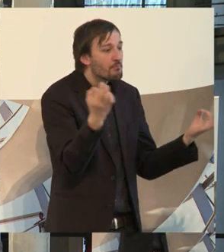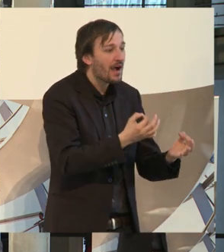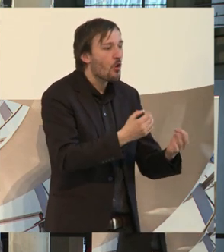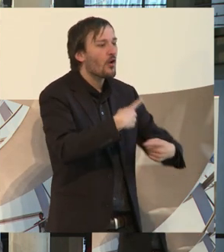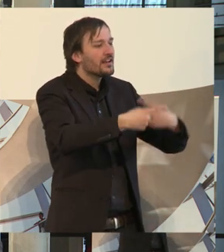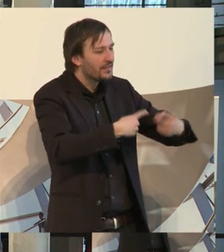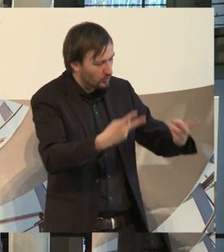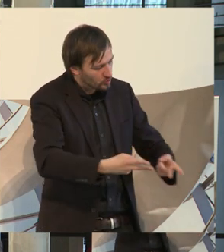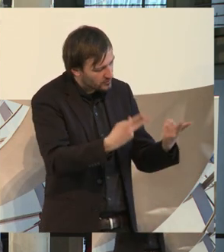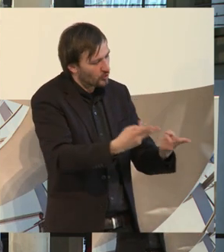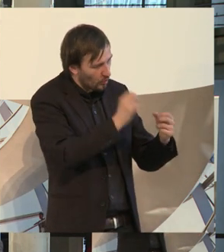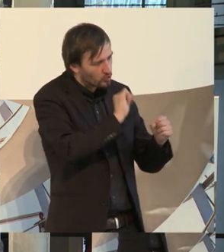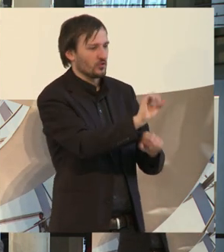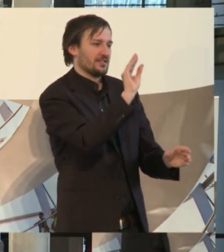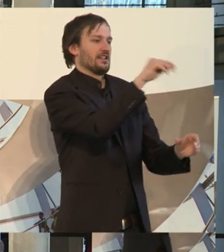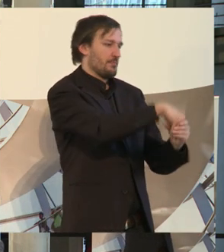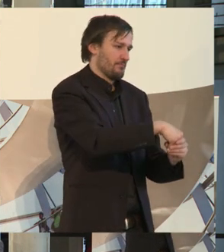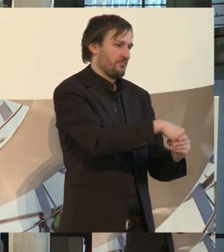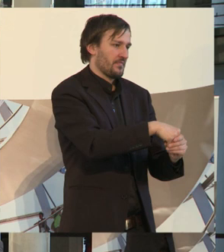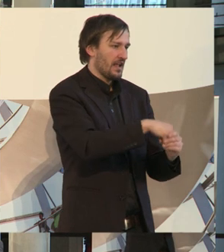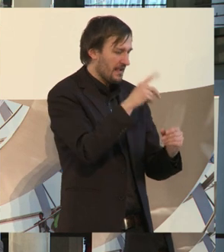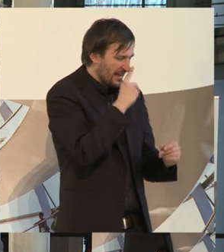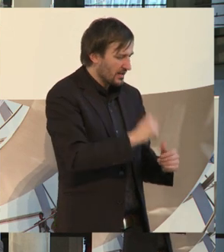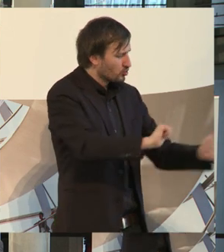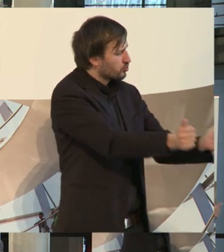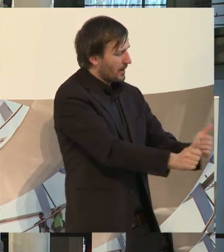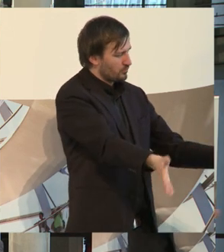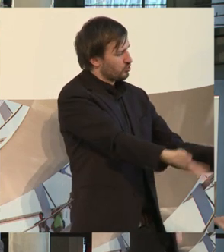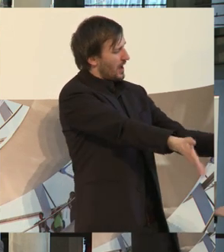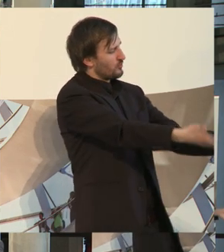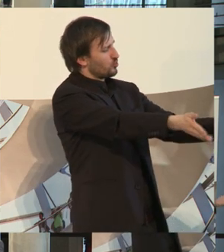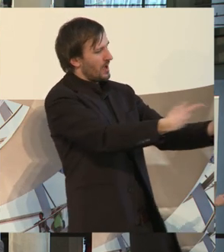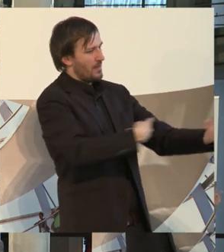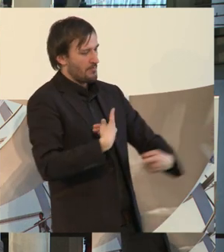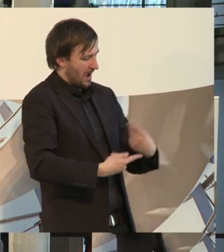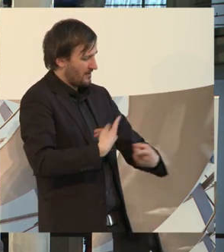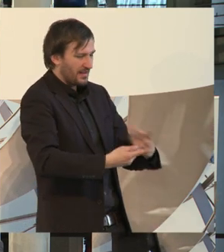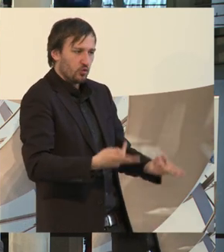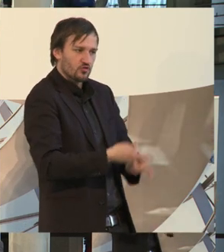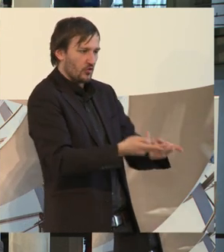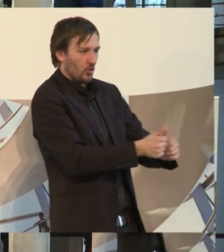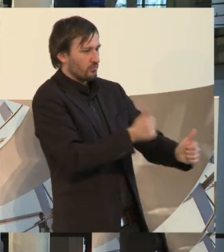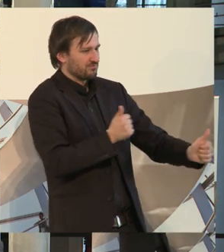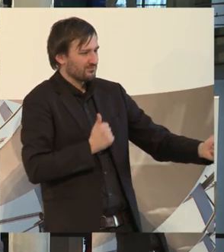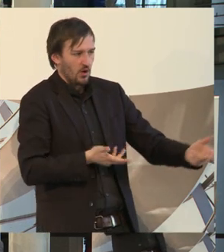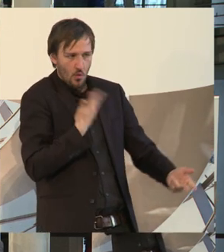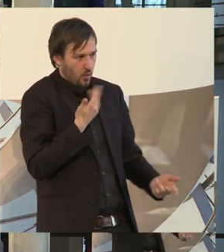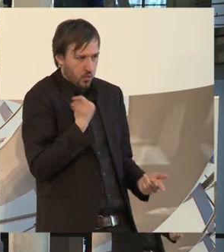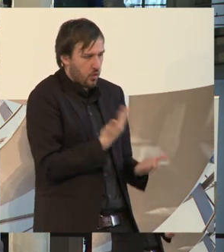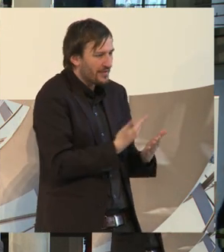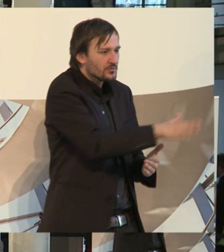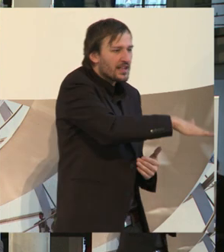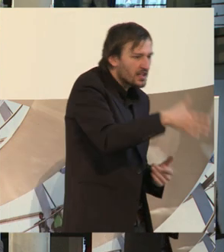Entwicklungsförderung? Und wenn die hinten dran bleibt, wenn die nicht umgesetzt wird, die Entwicklungsförderung schon im